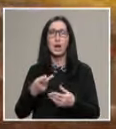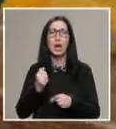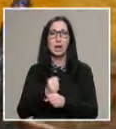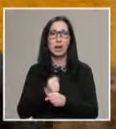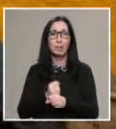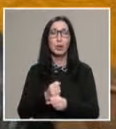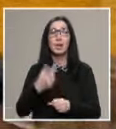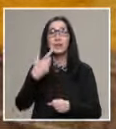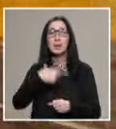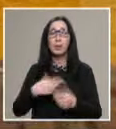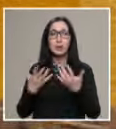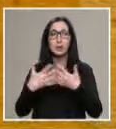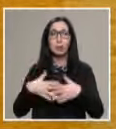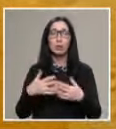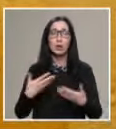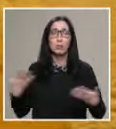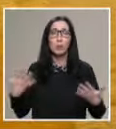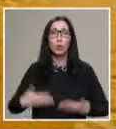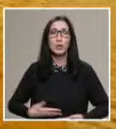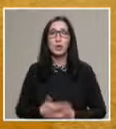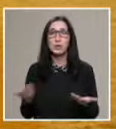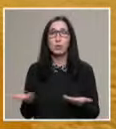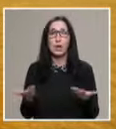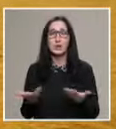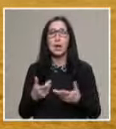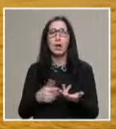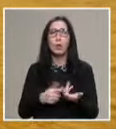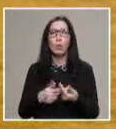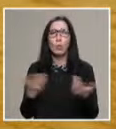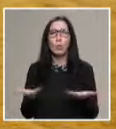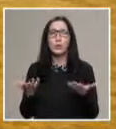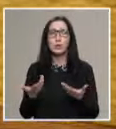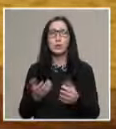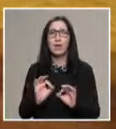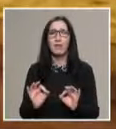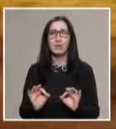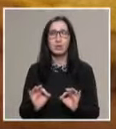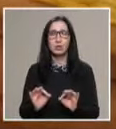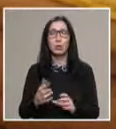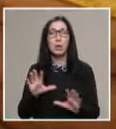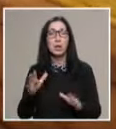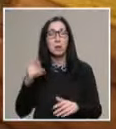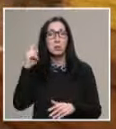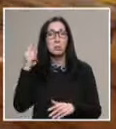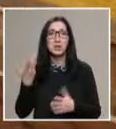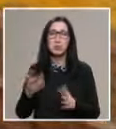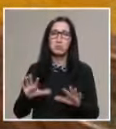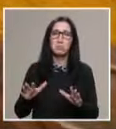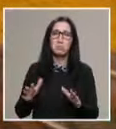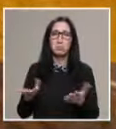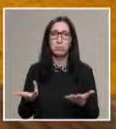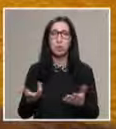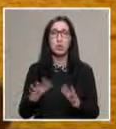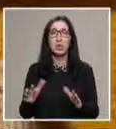Самата технология е много интересна как става, колко бързо става. Всъщност на някои им се струва, че може да е